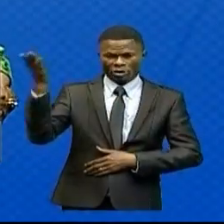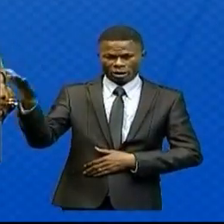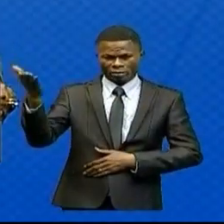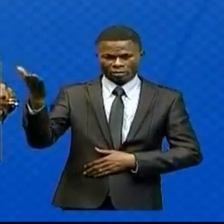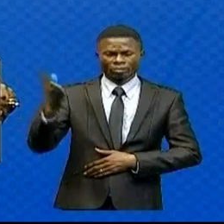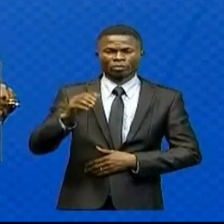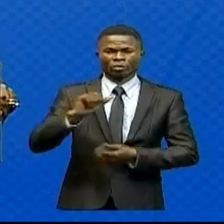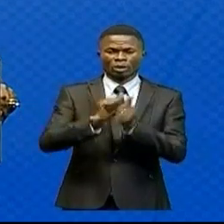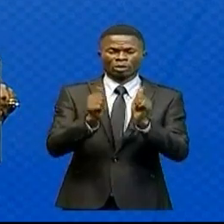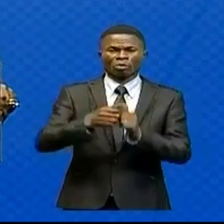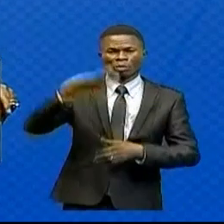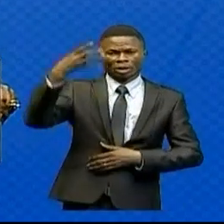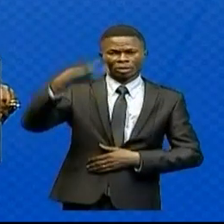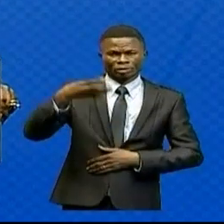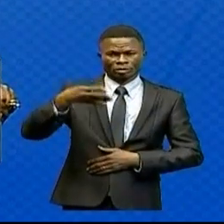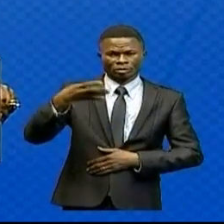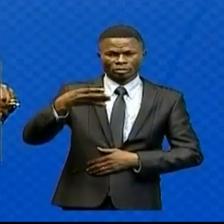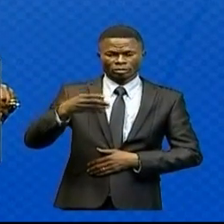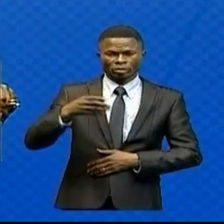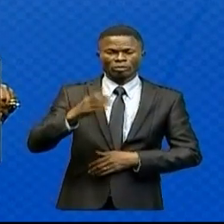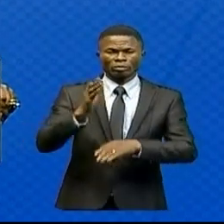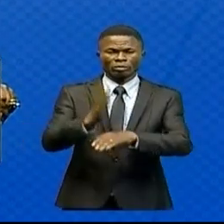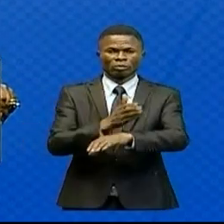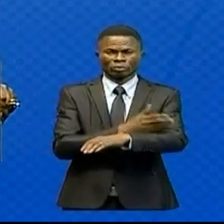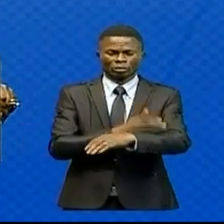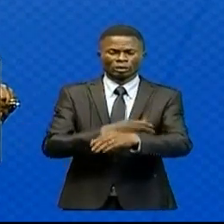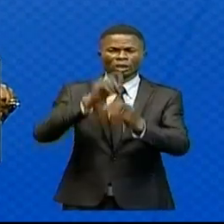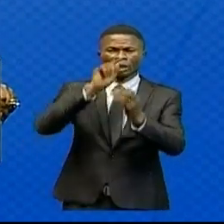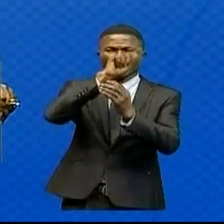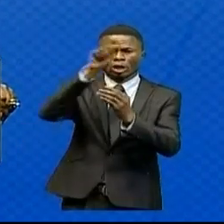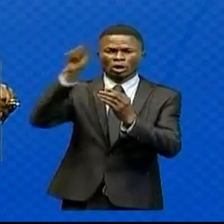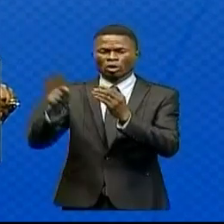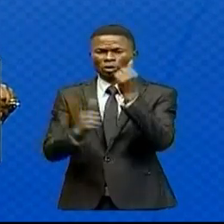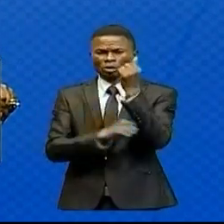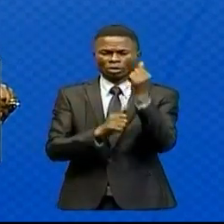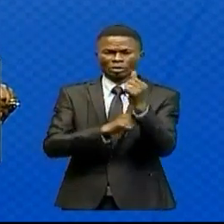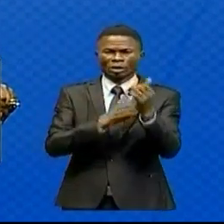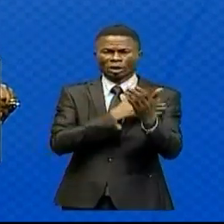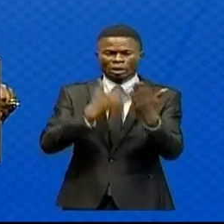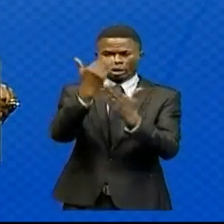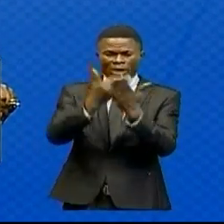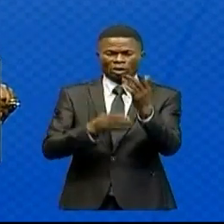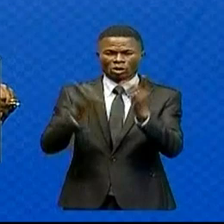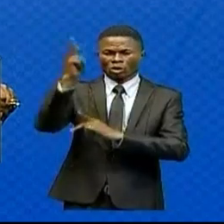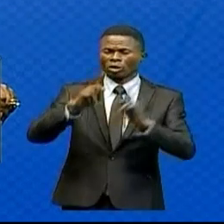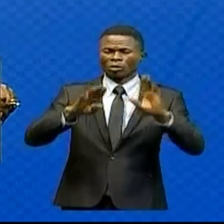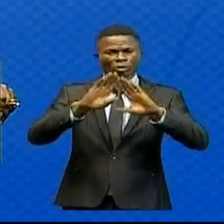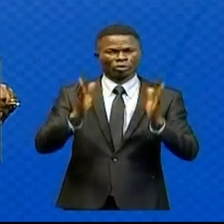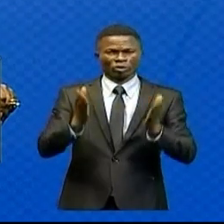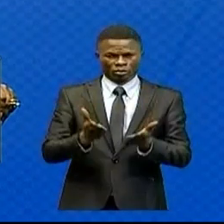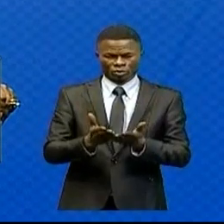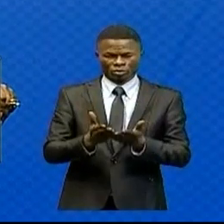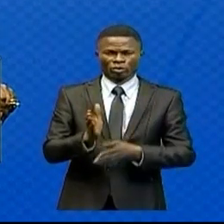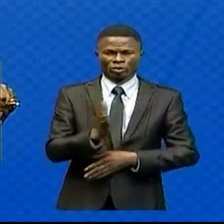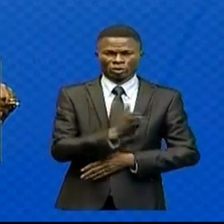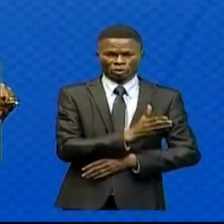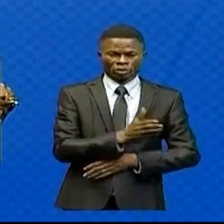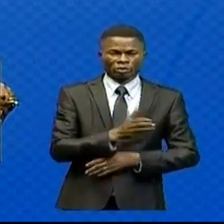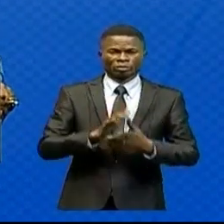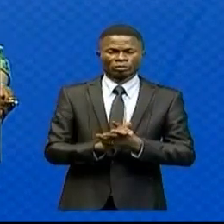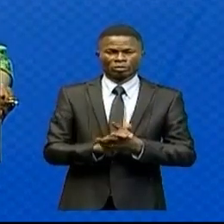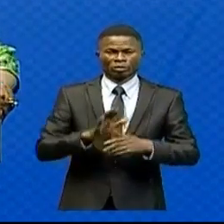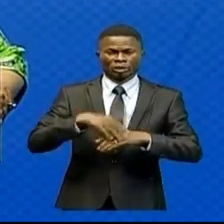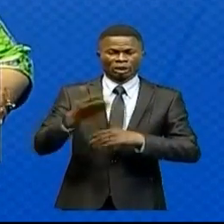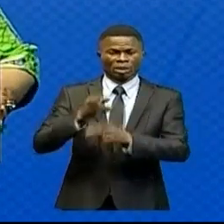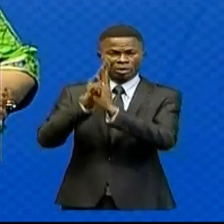Point 4. Du processus de recensement et d'identification de la population. A la suite du